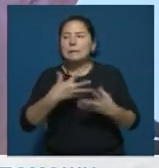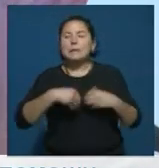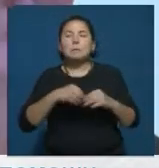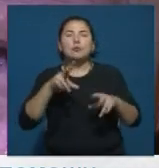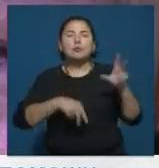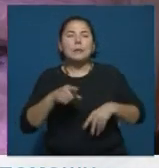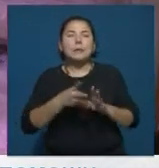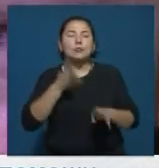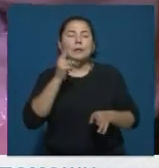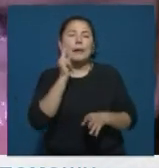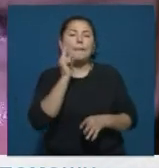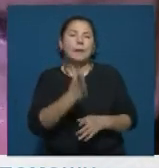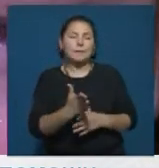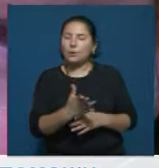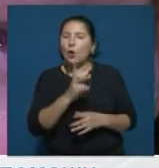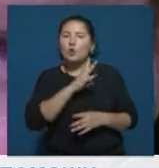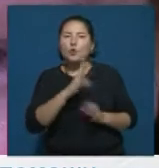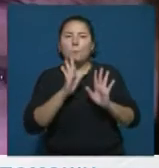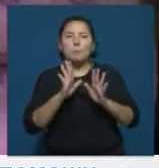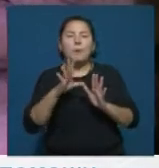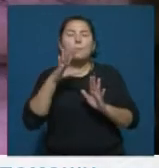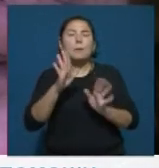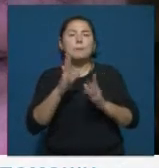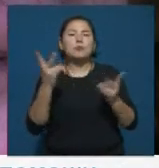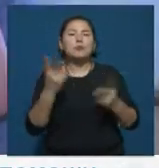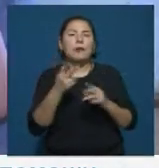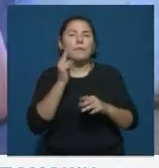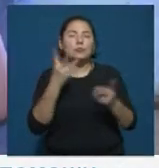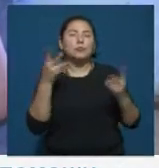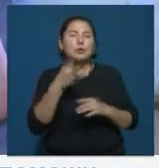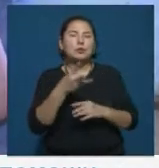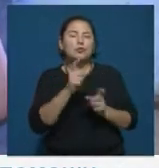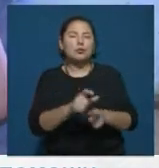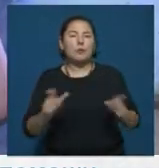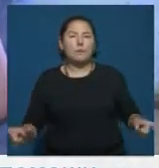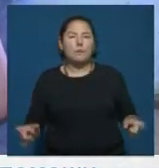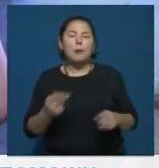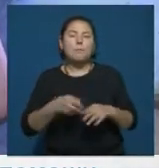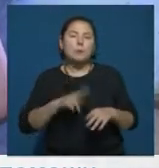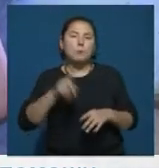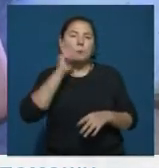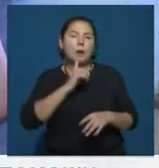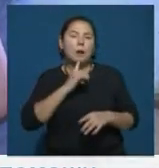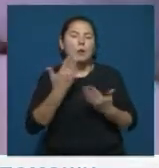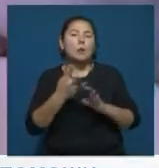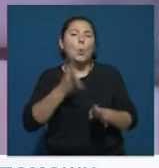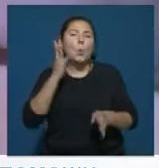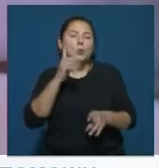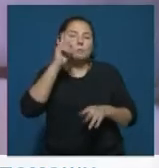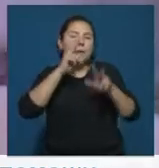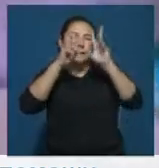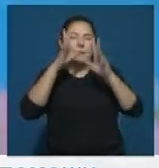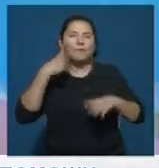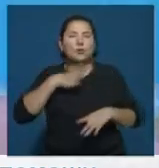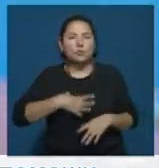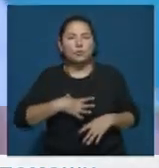в списке чередников за квартирой. Помимо нее, в квартире нуждаются еще 3 тысячи человек. Поэтому пока придет их очередь, Пердегуль